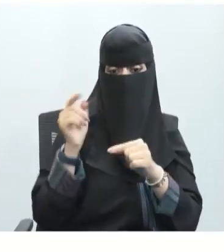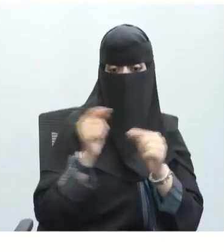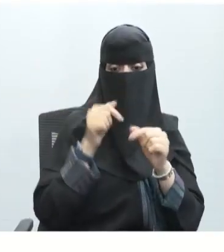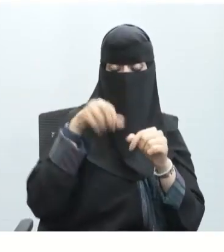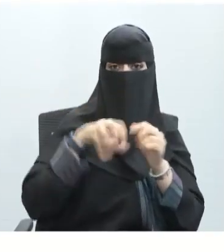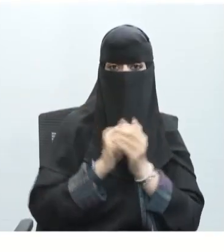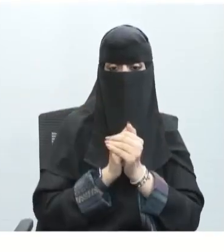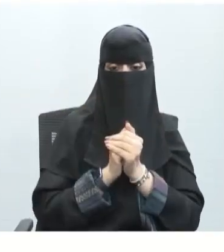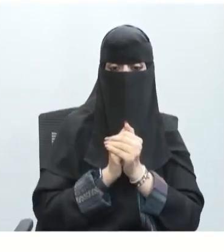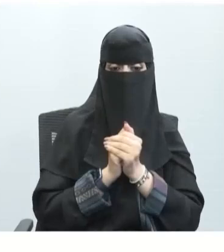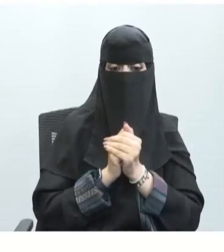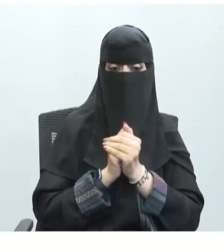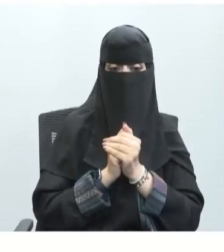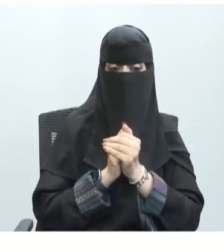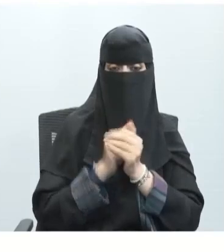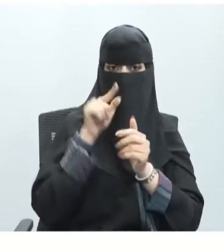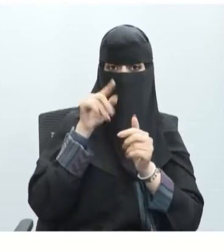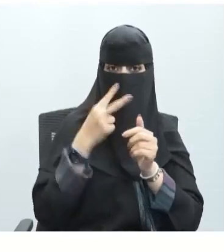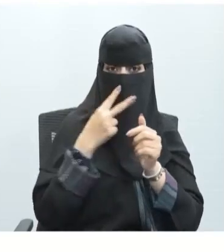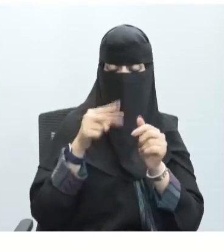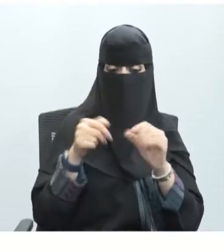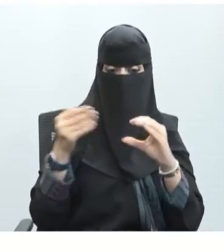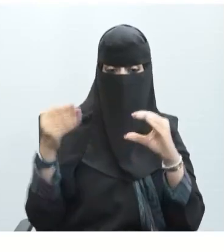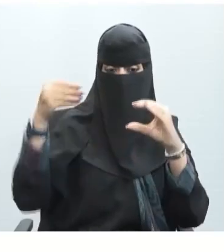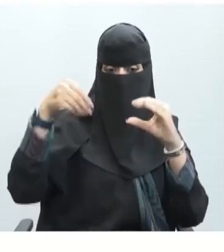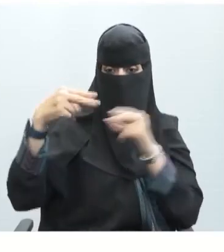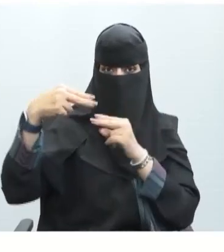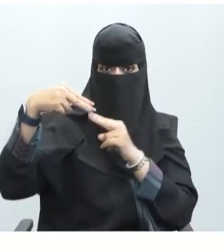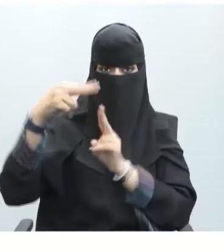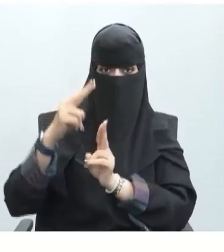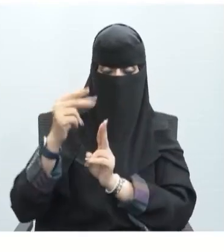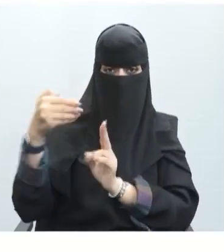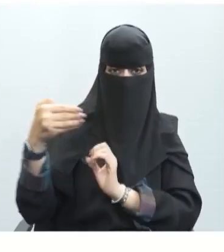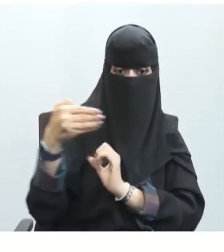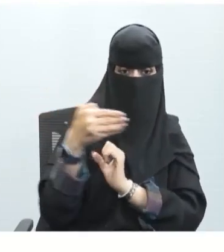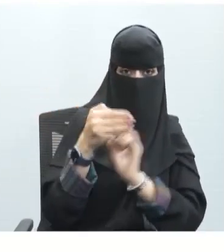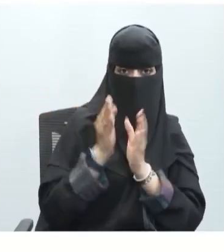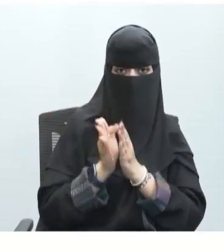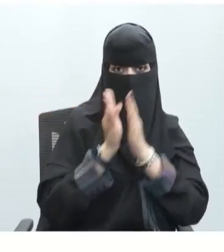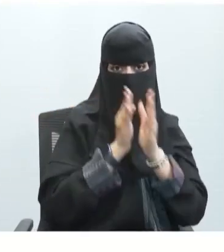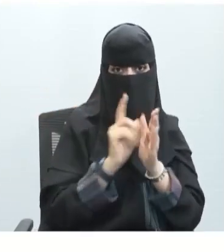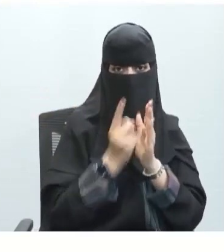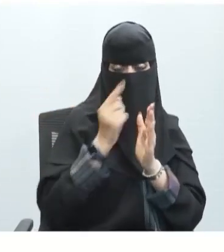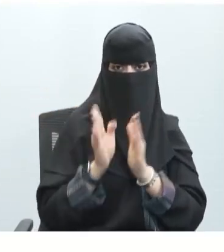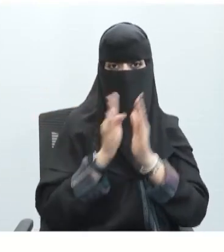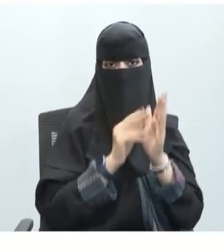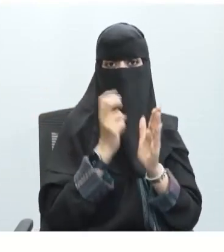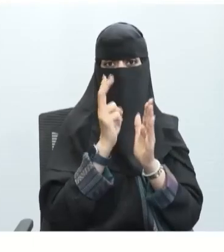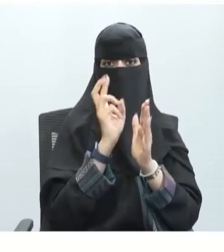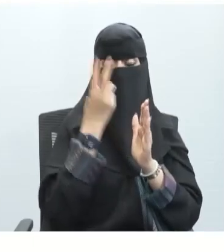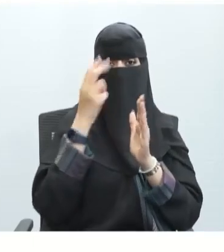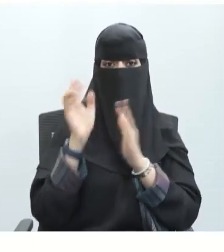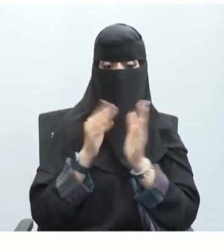الجزء من الرسم نشاهد أيونات الصوديوم كيف انتقلت من الجزء الأول إلى الجزء الثاني ثم في الصورة